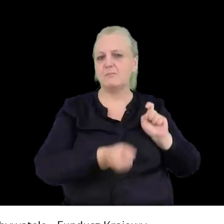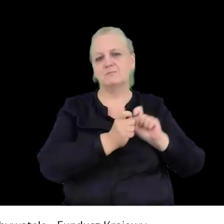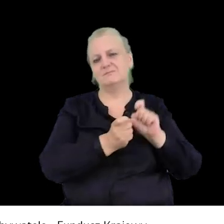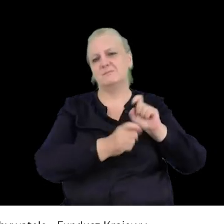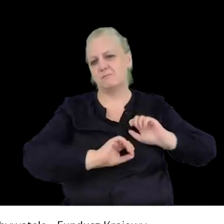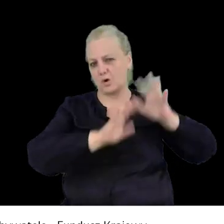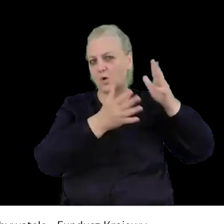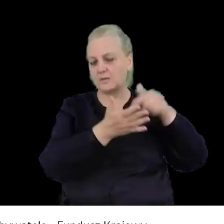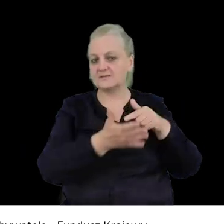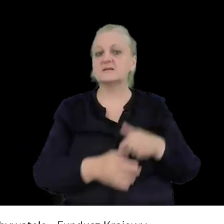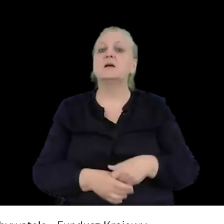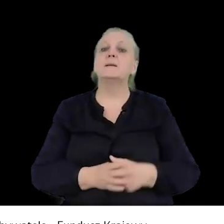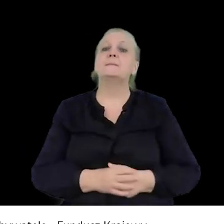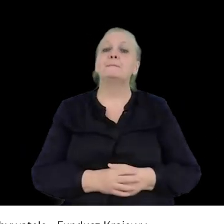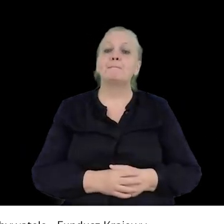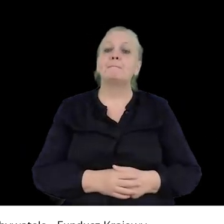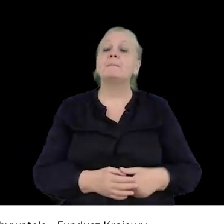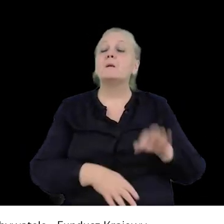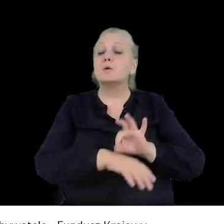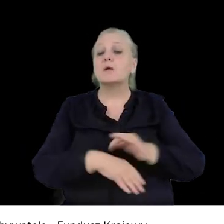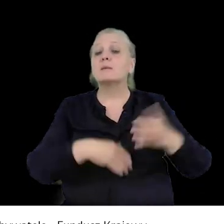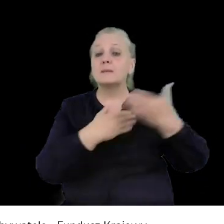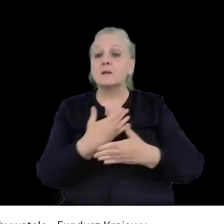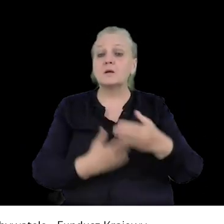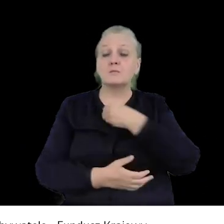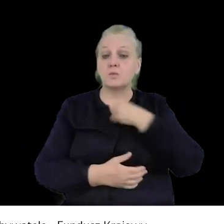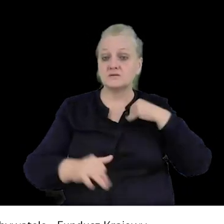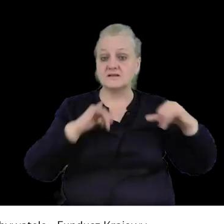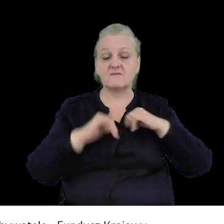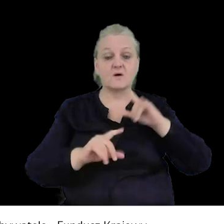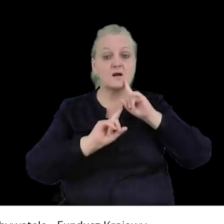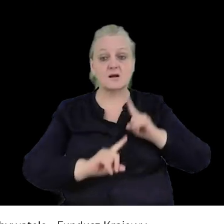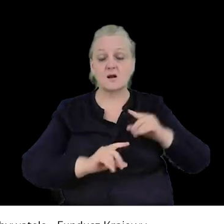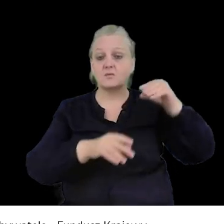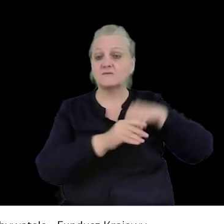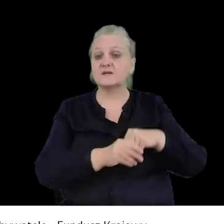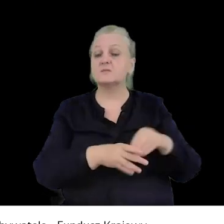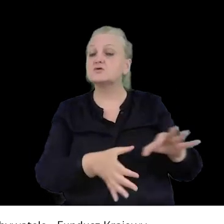I na koniec projektu kierujemy też do polskich władz rekomendacje dotyczące